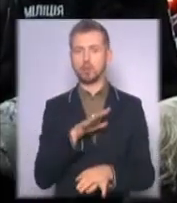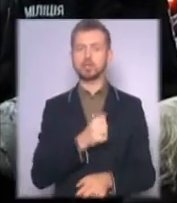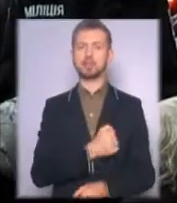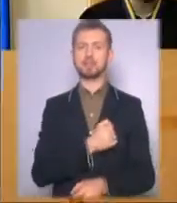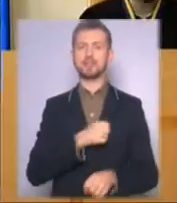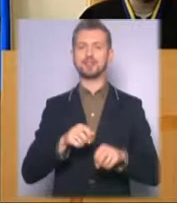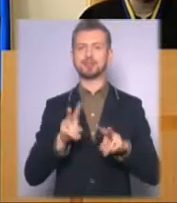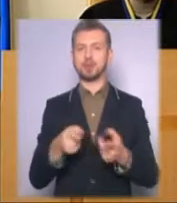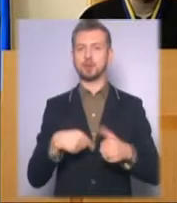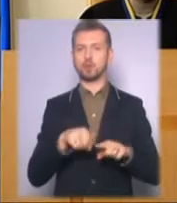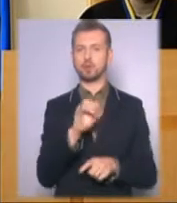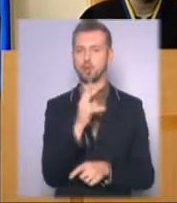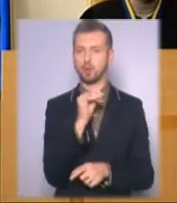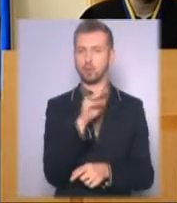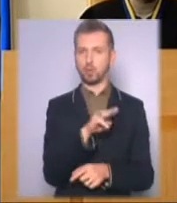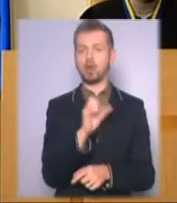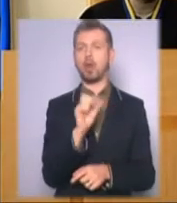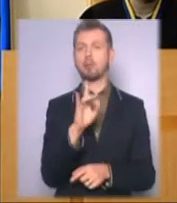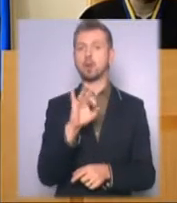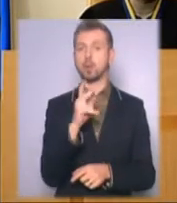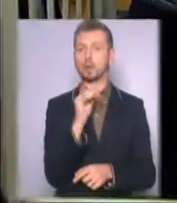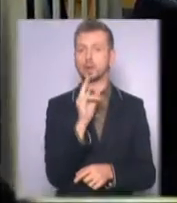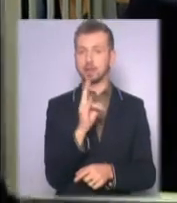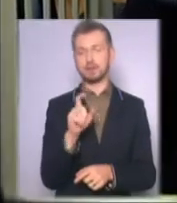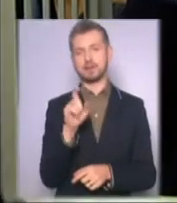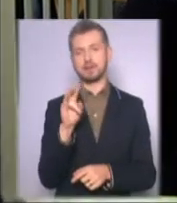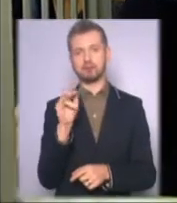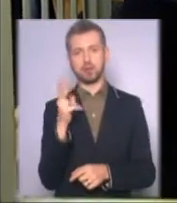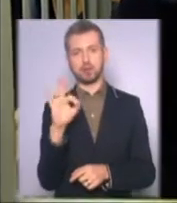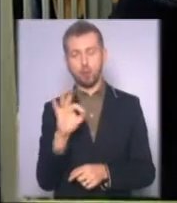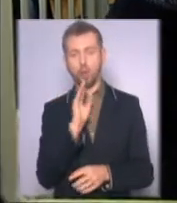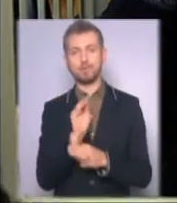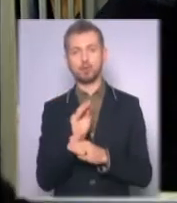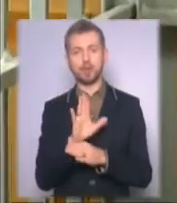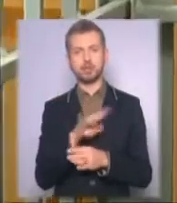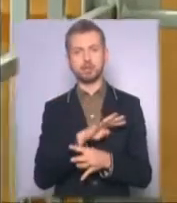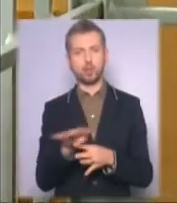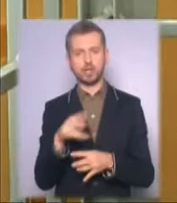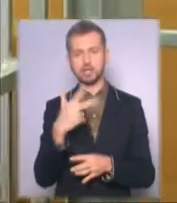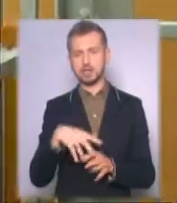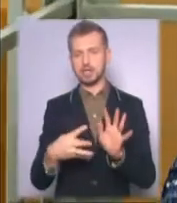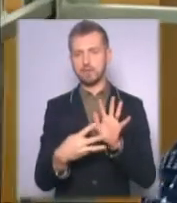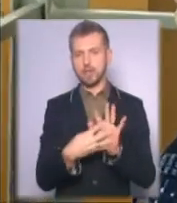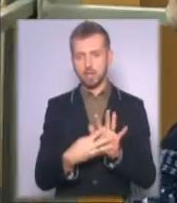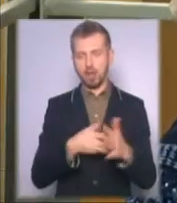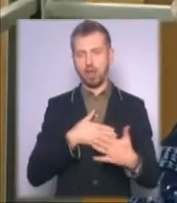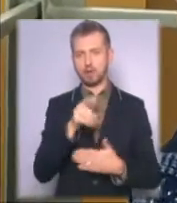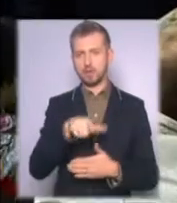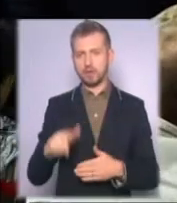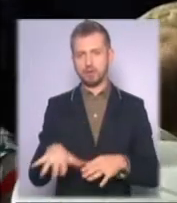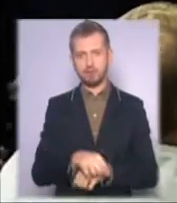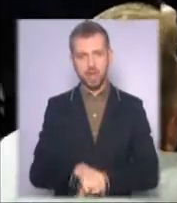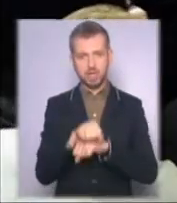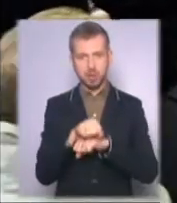спецпідрозділу «Беркут» Павла Аброскіна та Сергія Зінченка, обвинувачених у розстрілі 39 активістів Майдану.